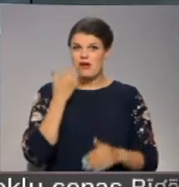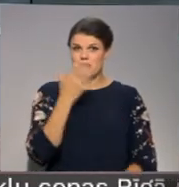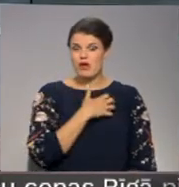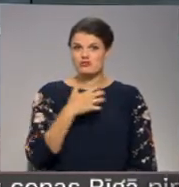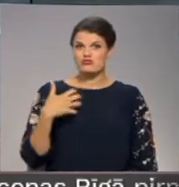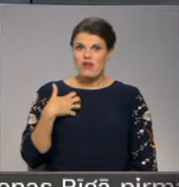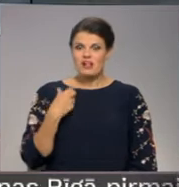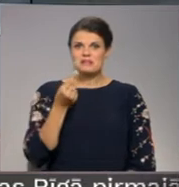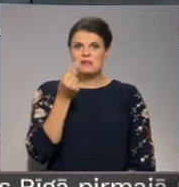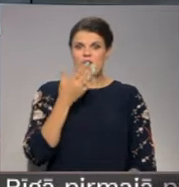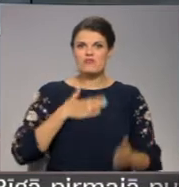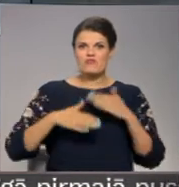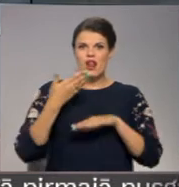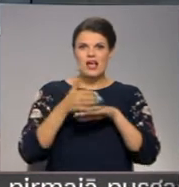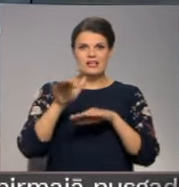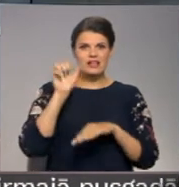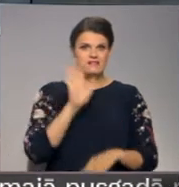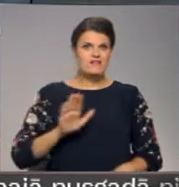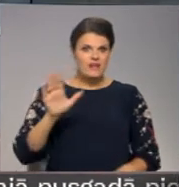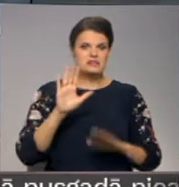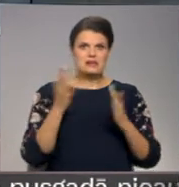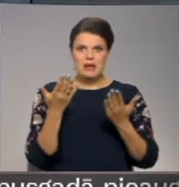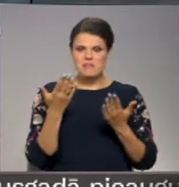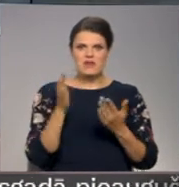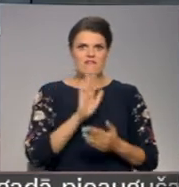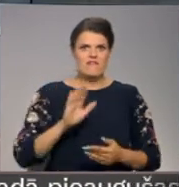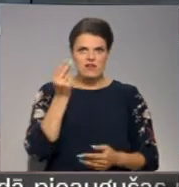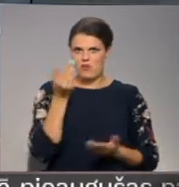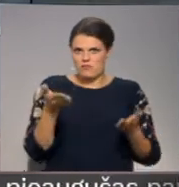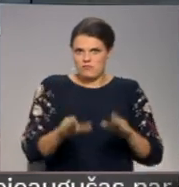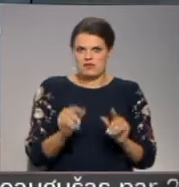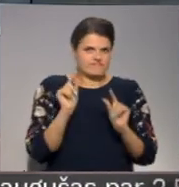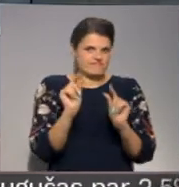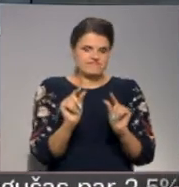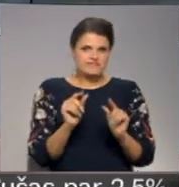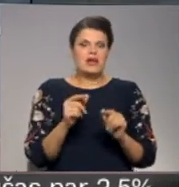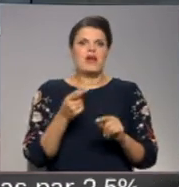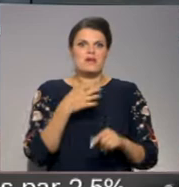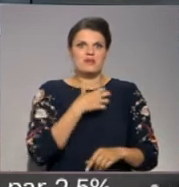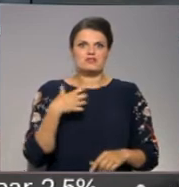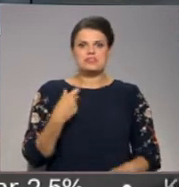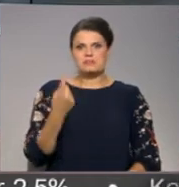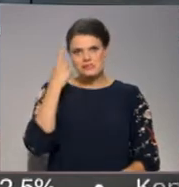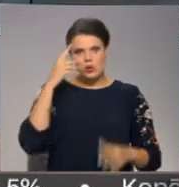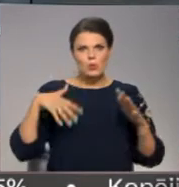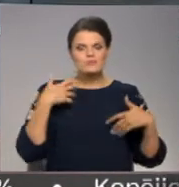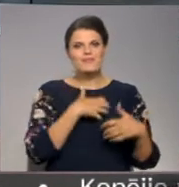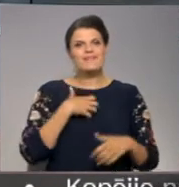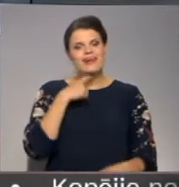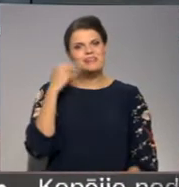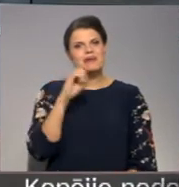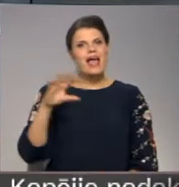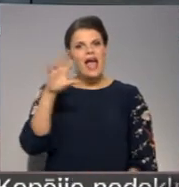pašvaldību pieprasījums pēc aizdevumiem valsts kasē krietni pārsniedz kreditēšanas iespējas. Tas pašvaldībām liek rāizēties par